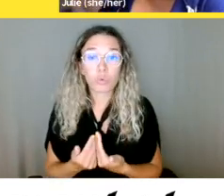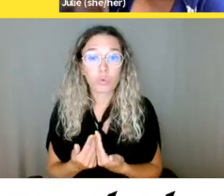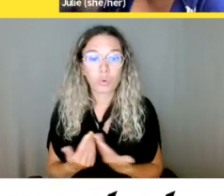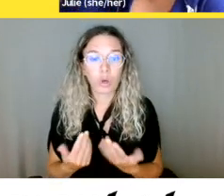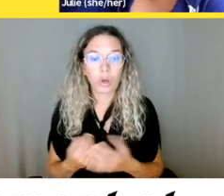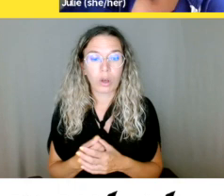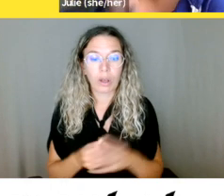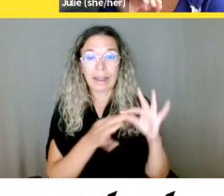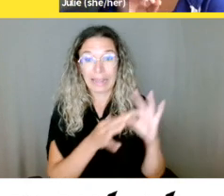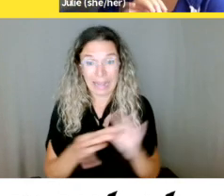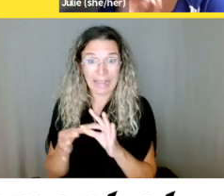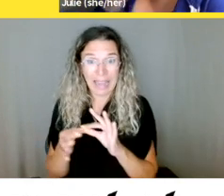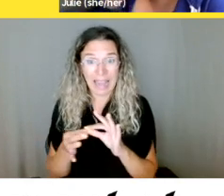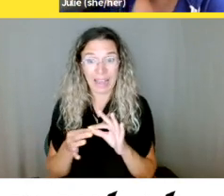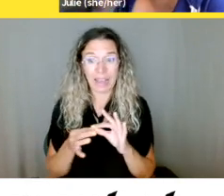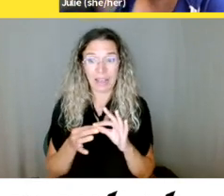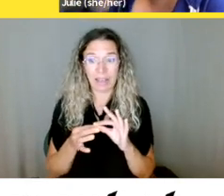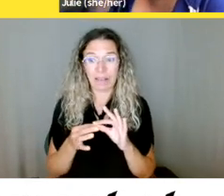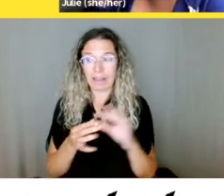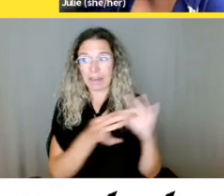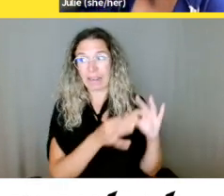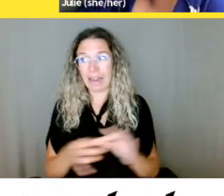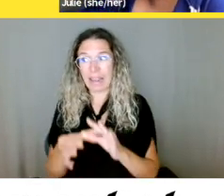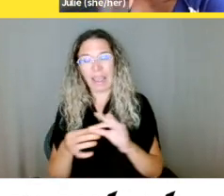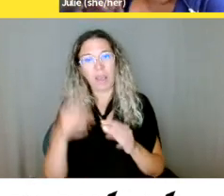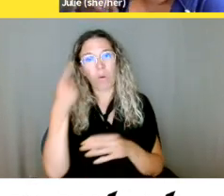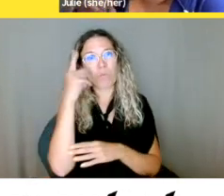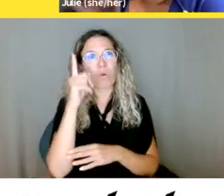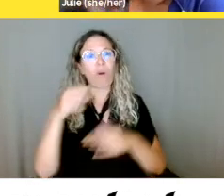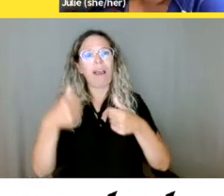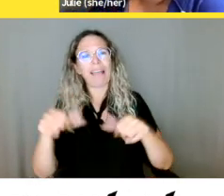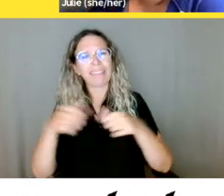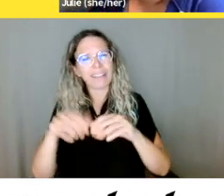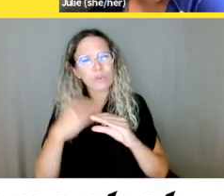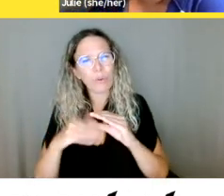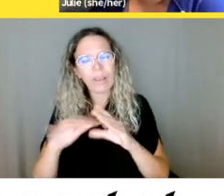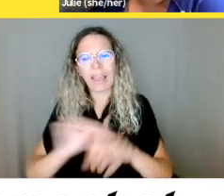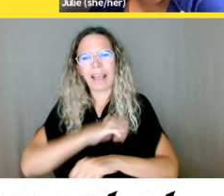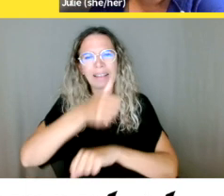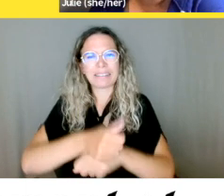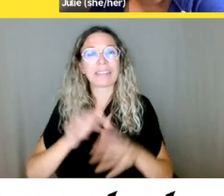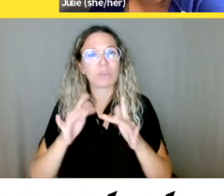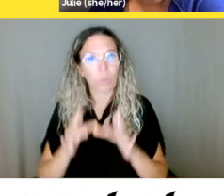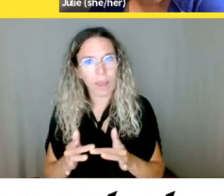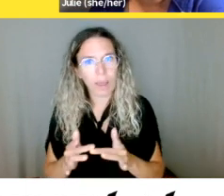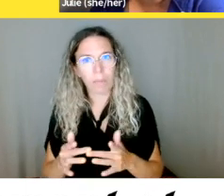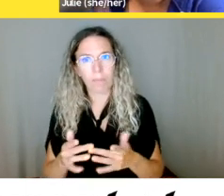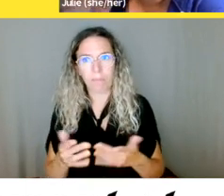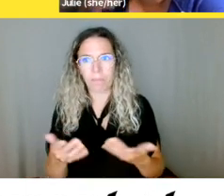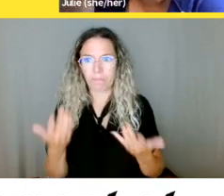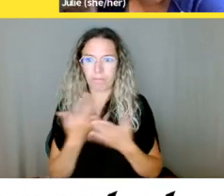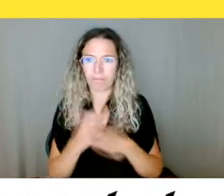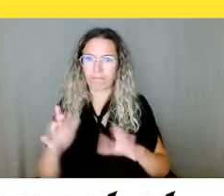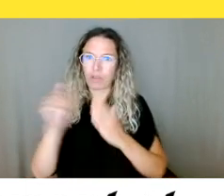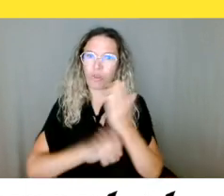les citoyens, tout ça. Vous l'avez déjà dans le document Word qui, je pense, est-ce que ça a déjà été envoyé, Véronique?